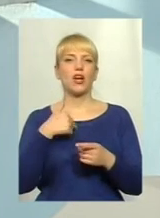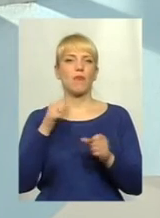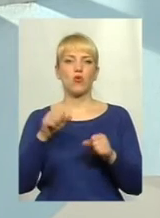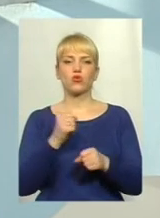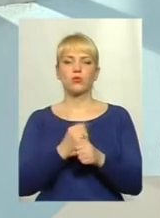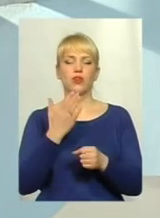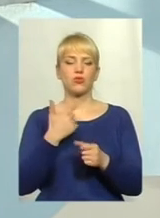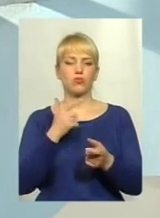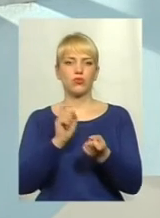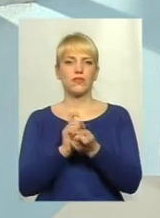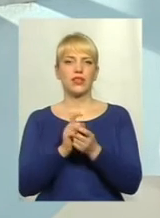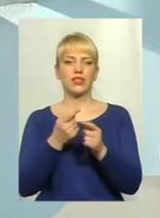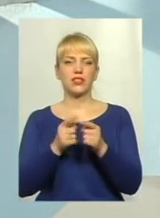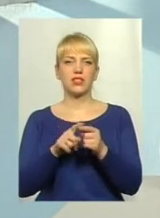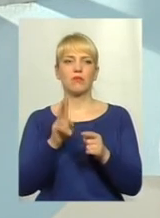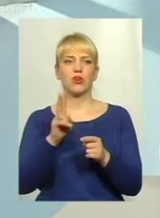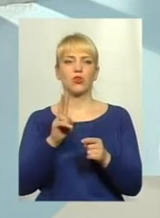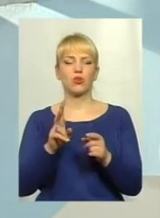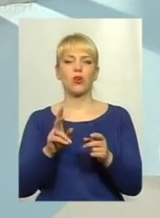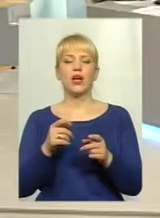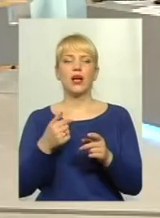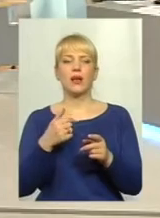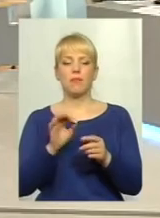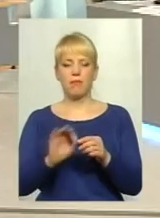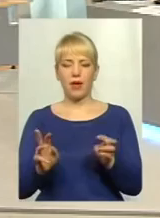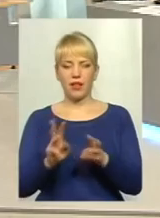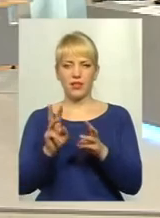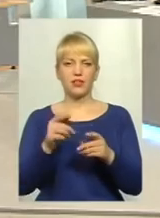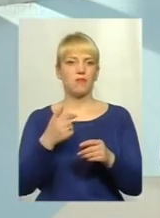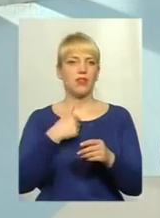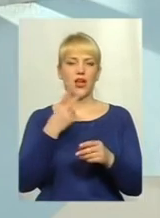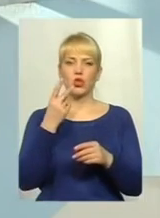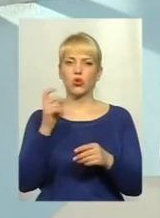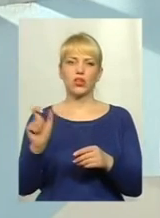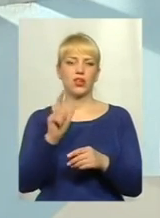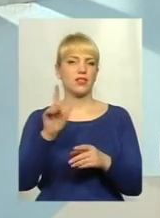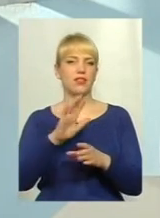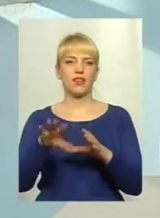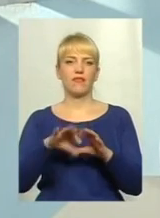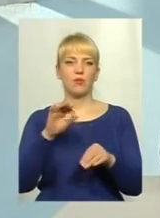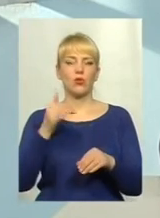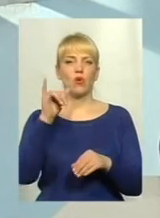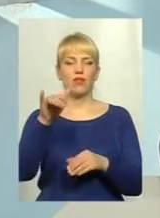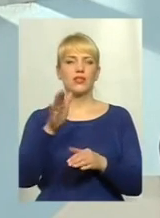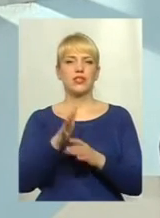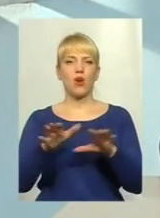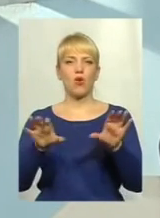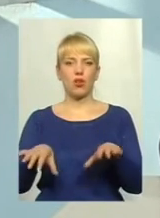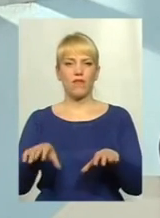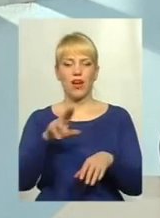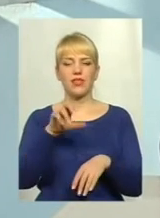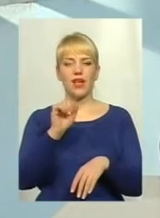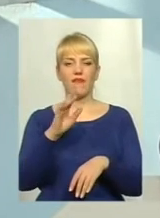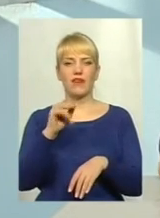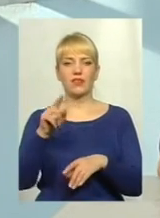палить, то мене другий раз не виберуть. От саме, панове, у вас є голова у Давидковцях. Як знаєш, що в межах міста